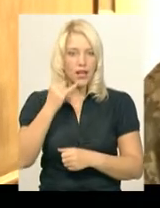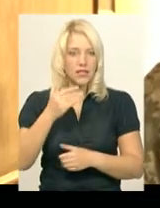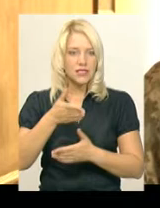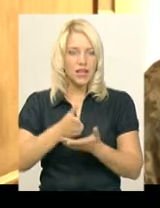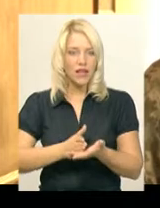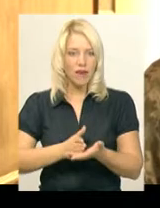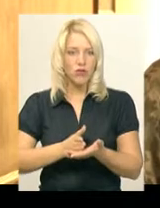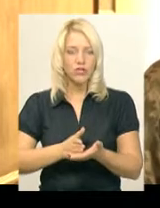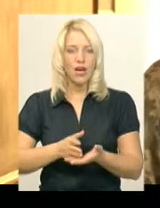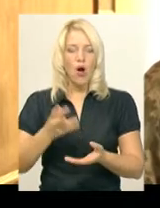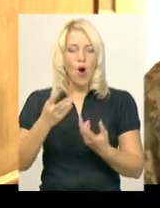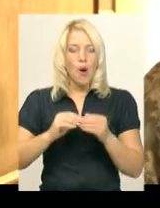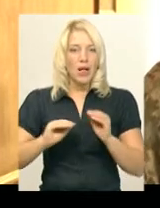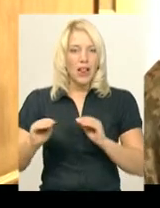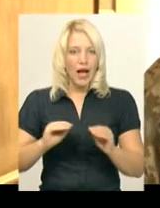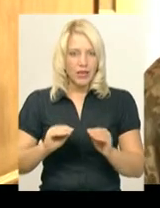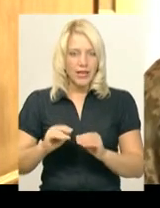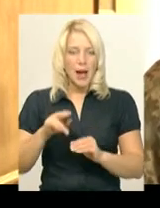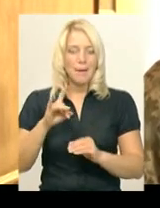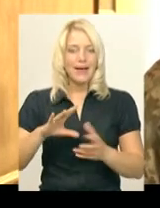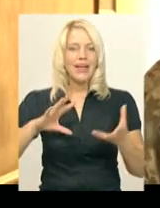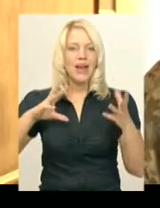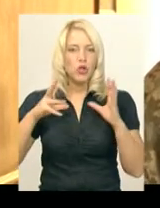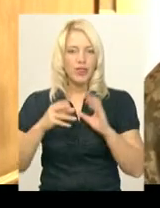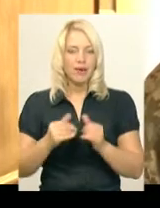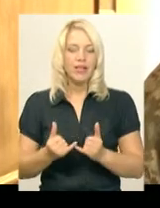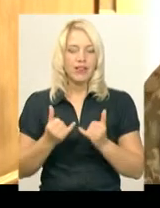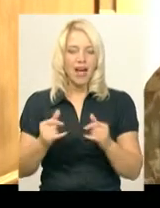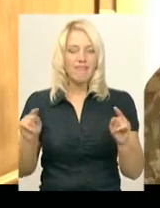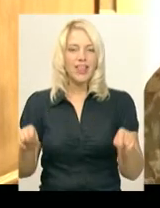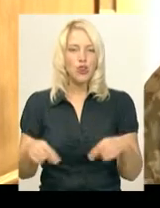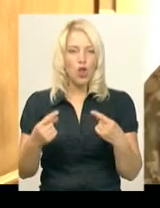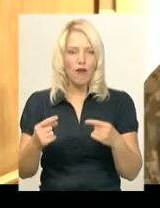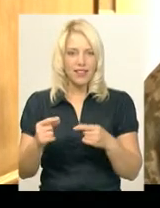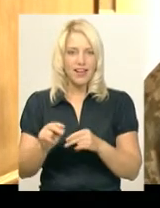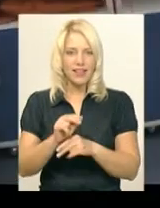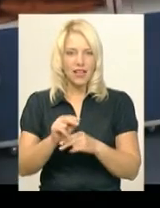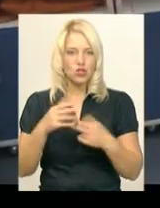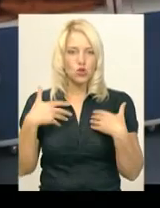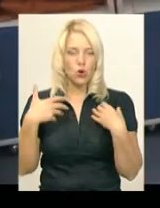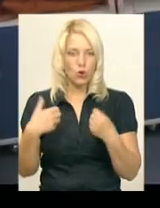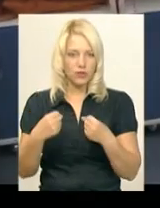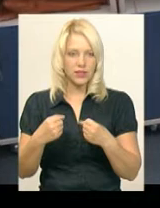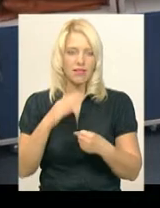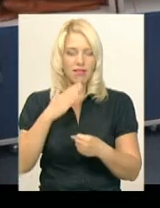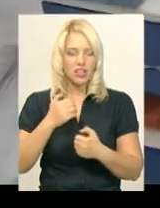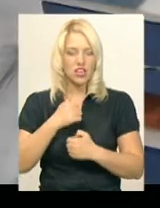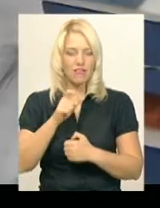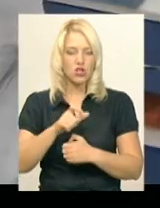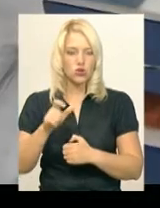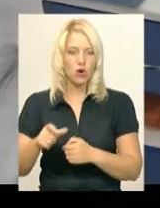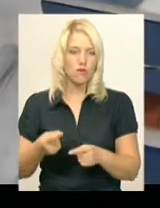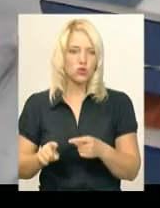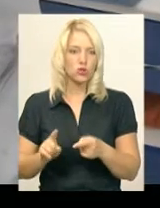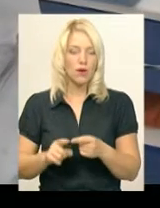наявністю обладнання результативне для відновлення здоров'я наших військовослужбовців. Бо встаннє ремонт у відділенні робили